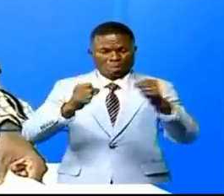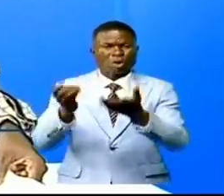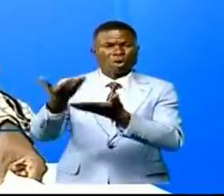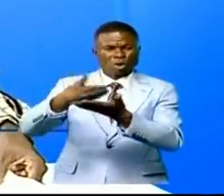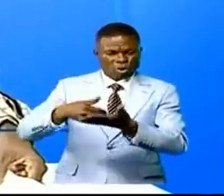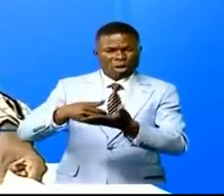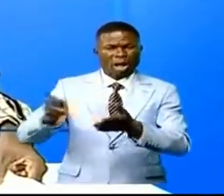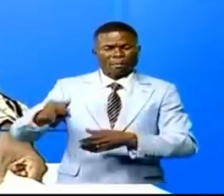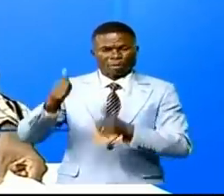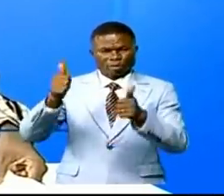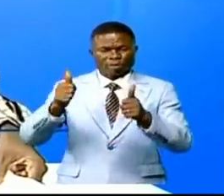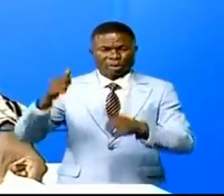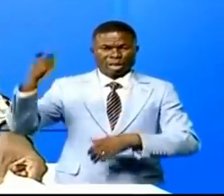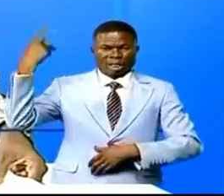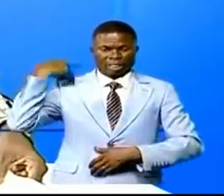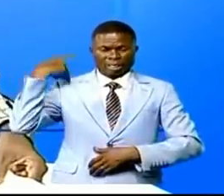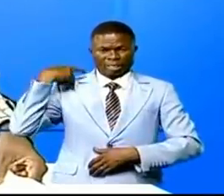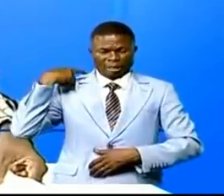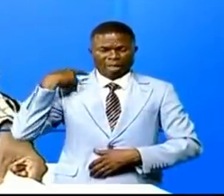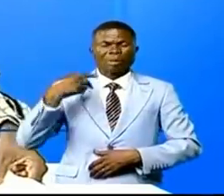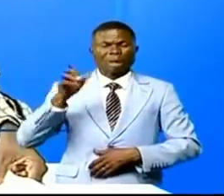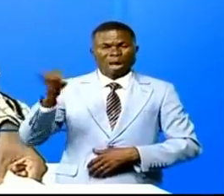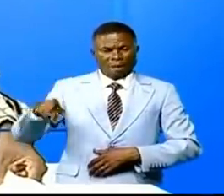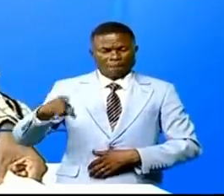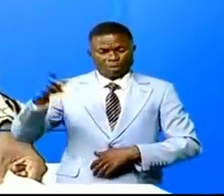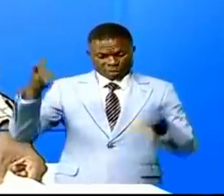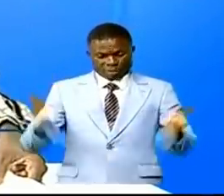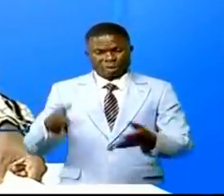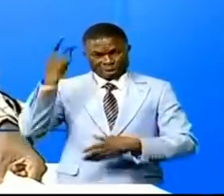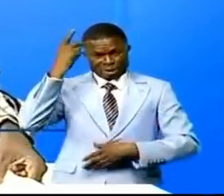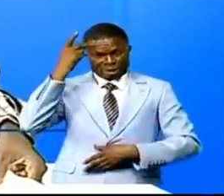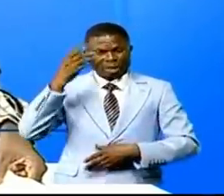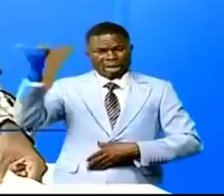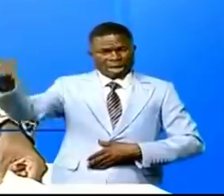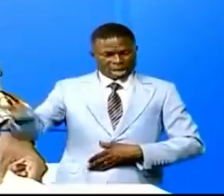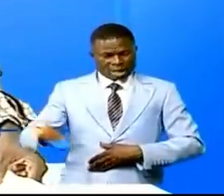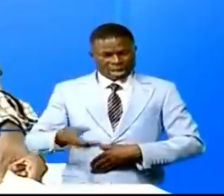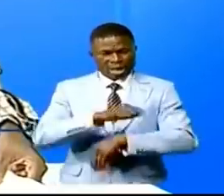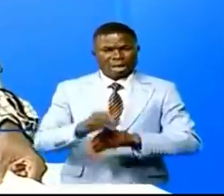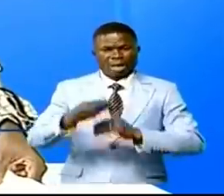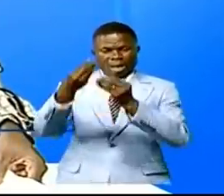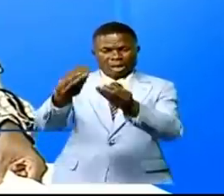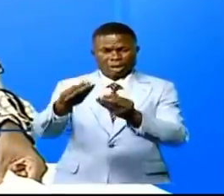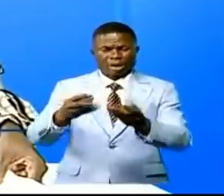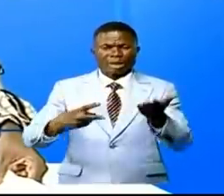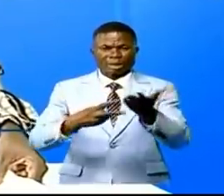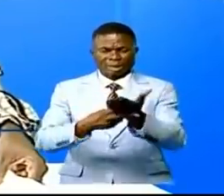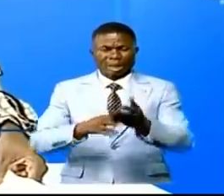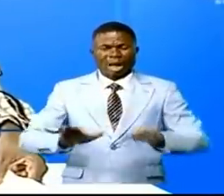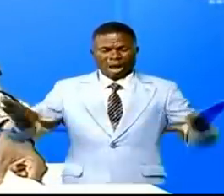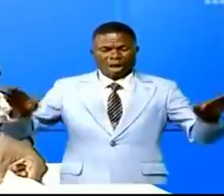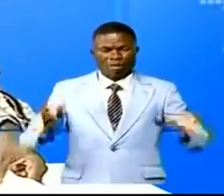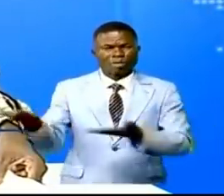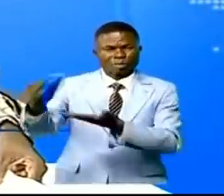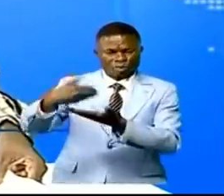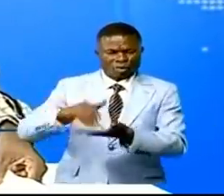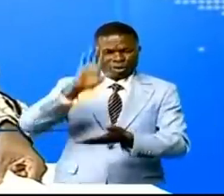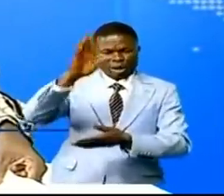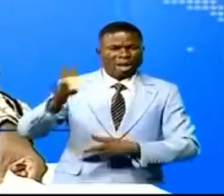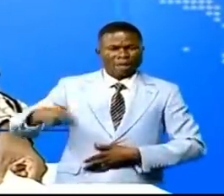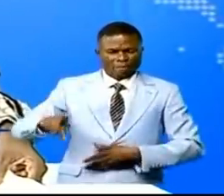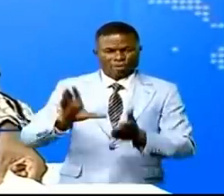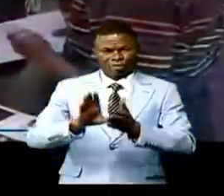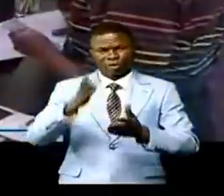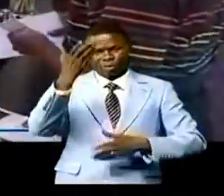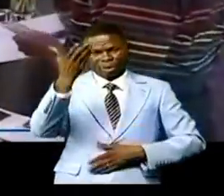Un notable de la Tchopo à Kinshasa, Jean-Pierre Kassoussoula les a reçus et leur a donné les billets d'avion. Retour, commentaire et d